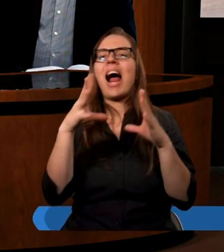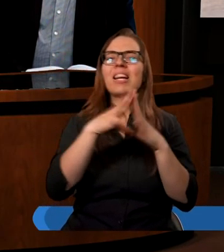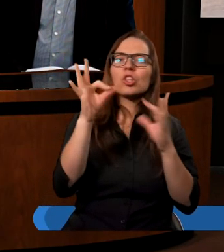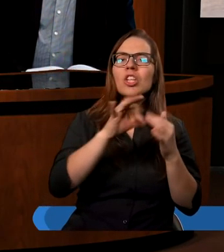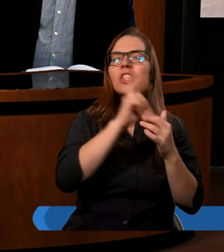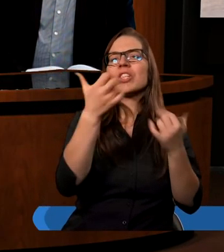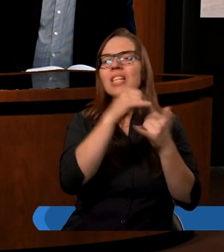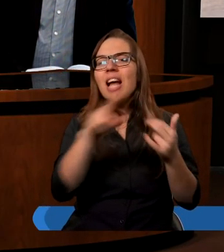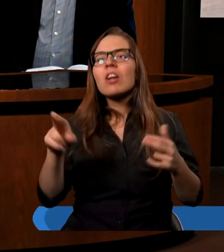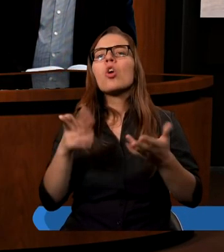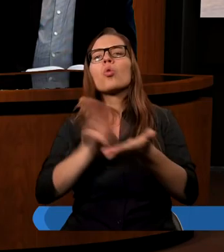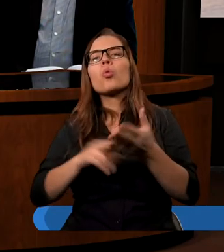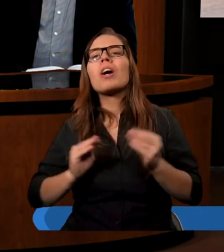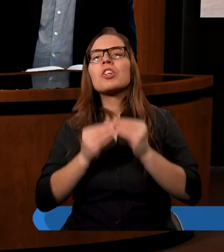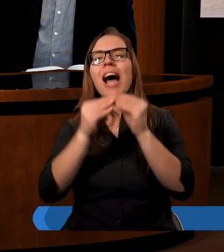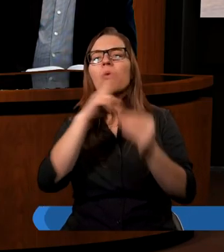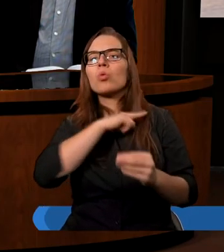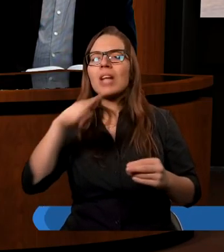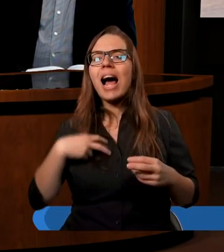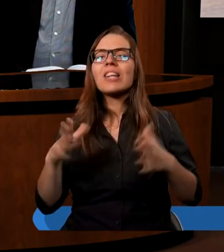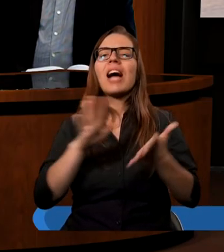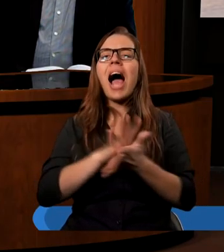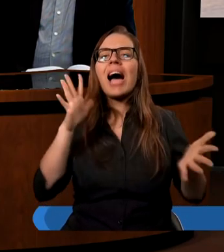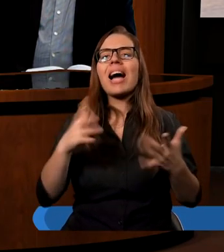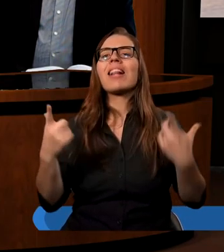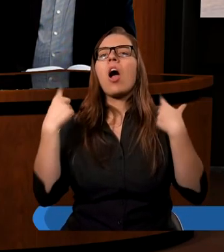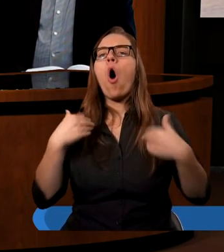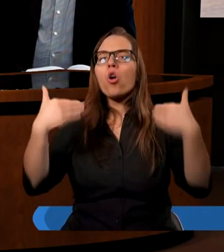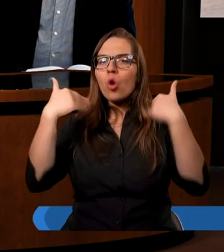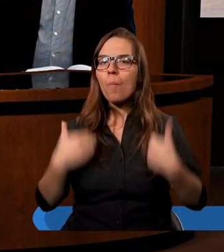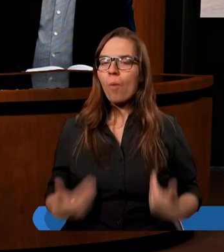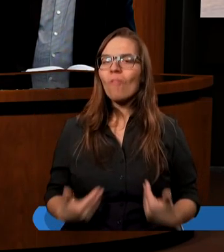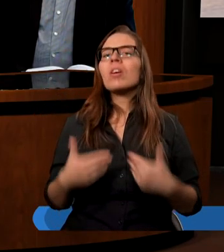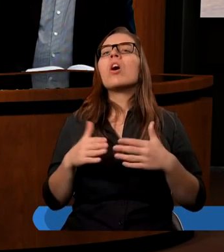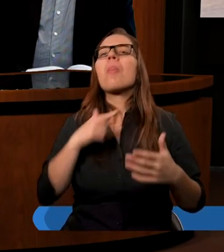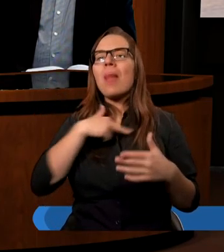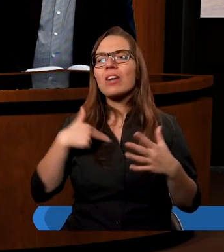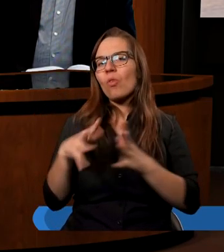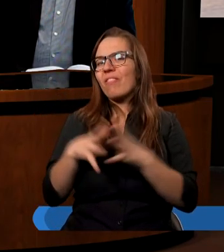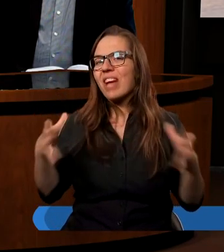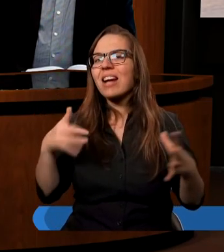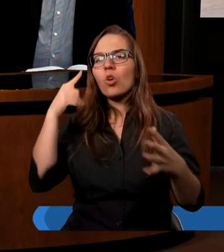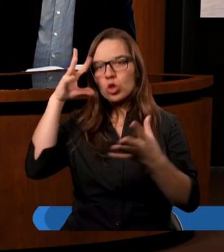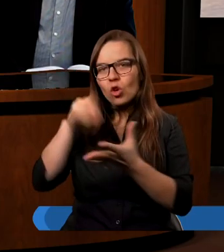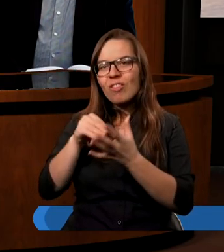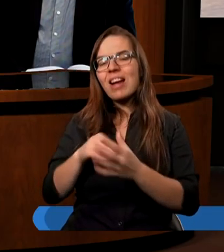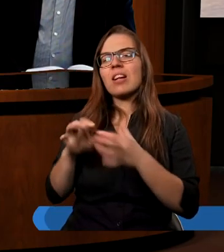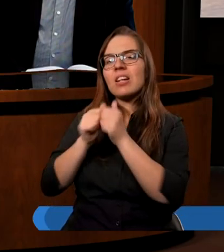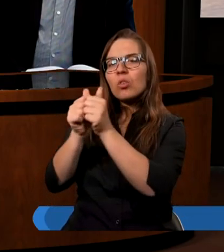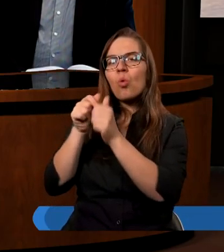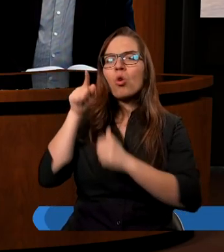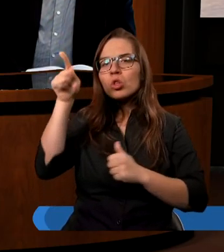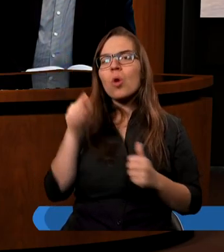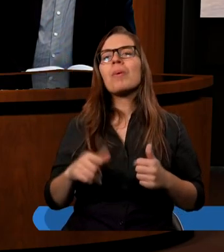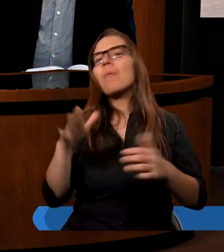kształtują nasz charakter, naszą osobowość, budują naszą wierność w doświadczeniach. Prosimy